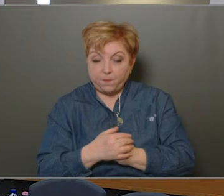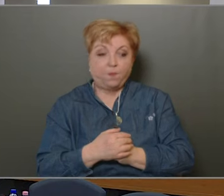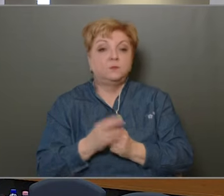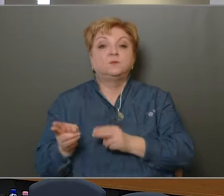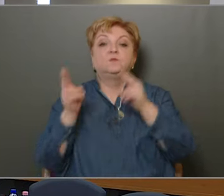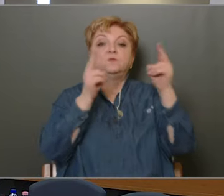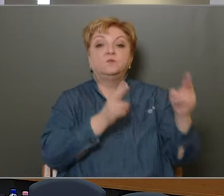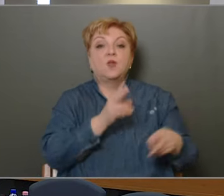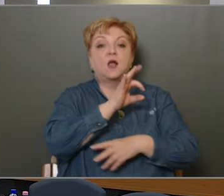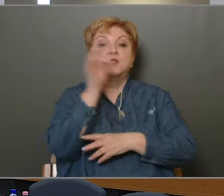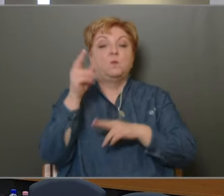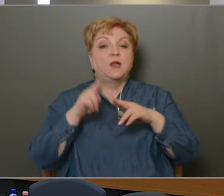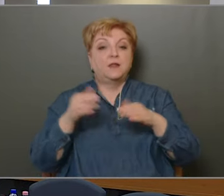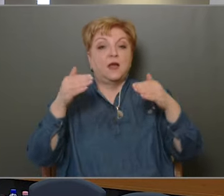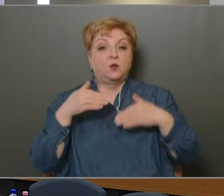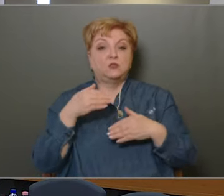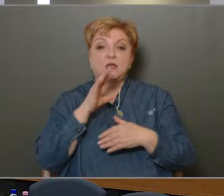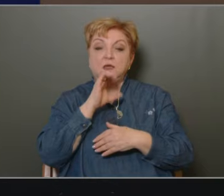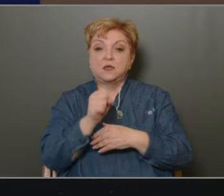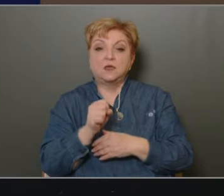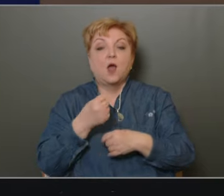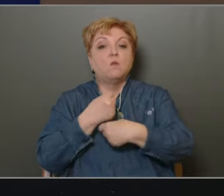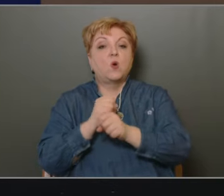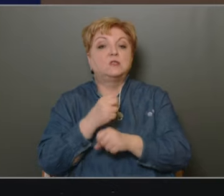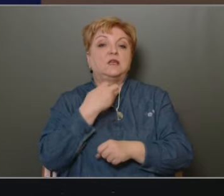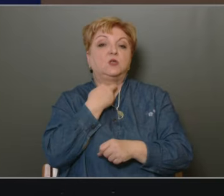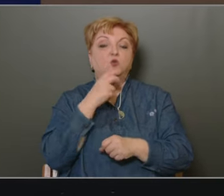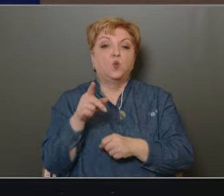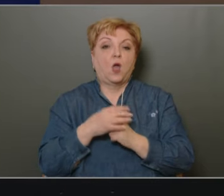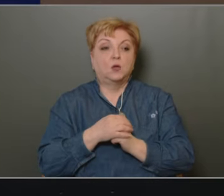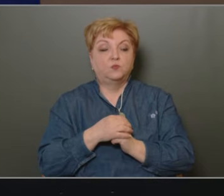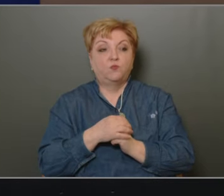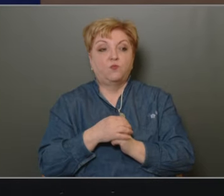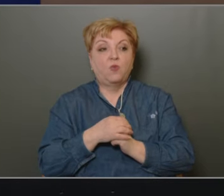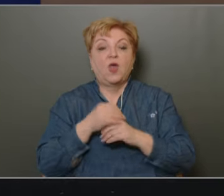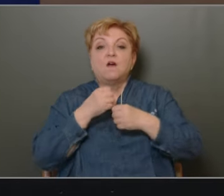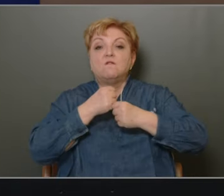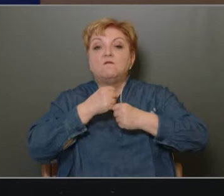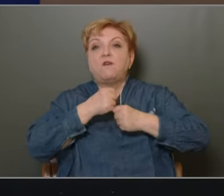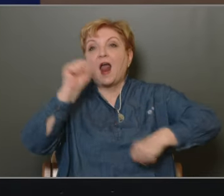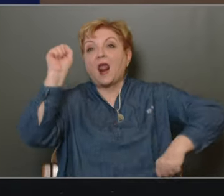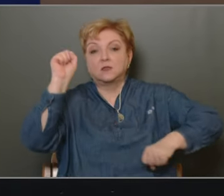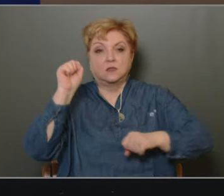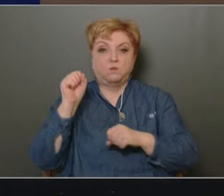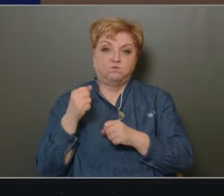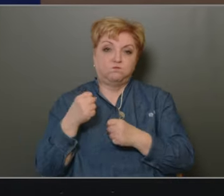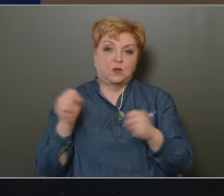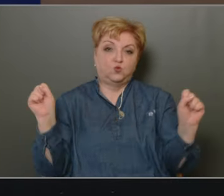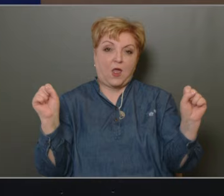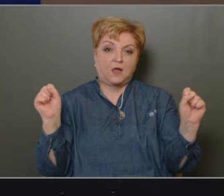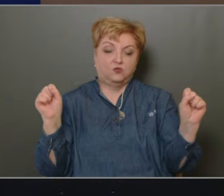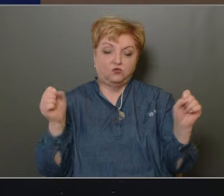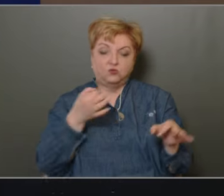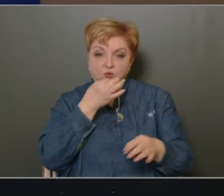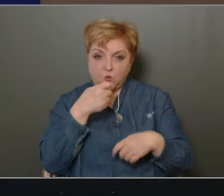Következő napi rendelőtti hozzászóló Borszéki Gyula, fel, szabadulás címmel kért szót. Ön ér